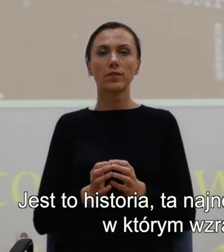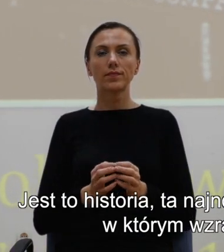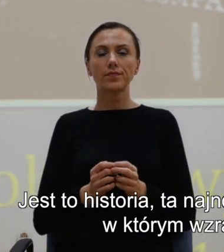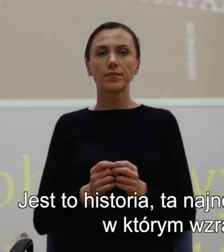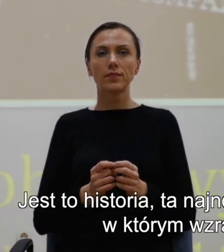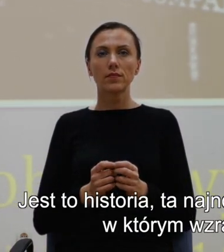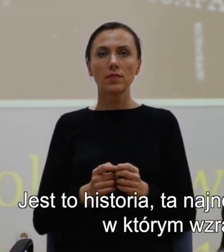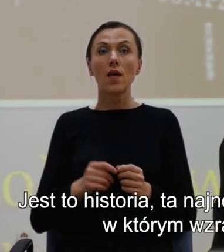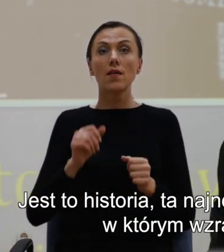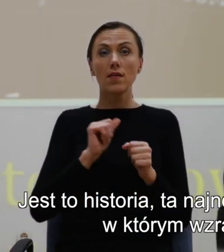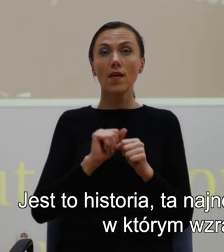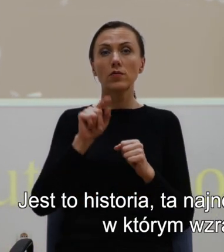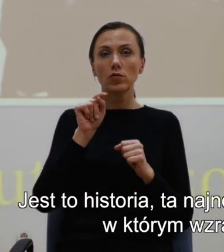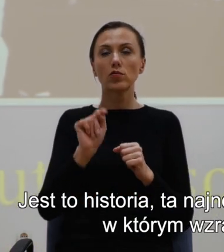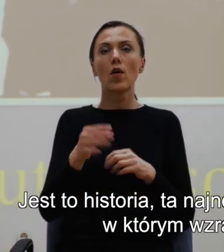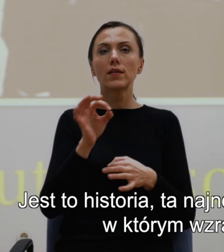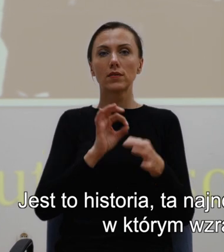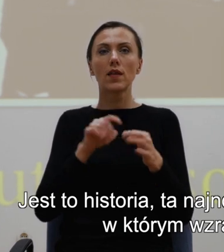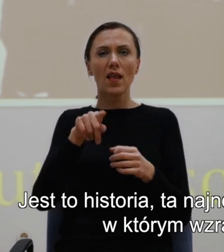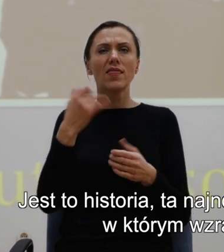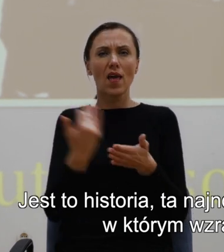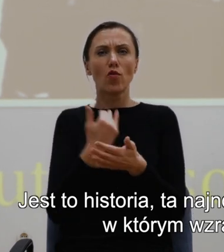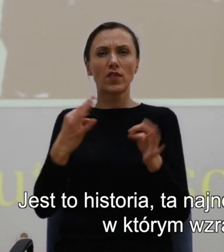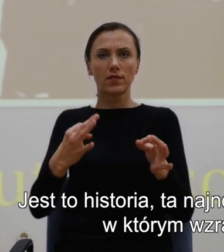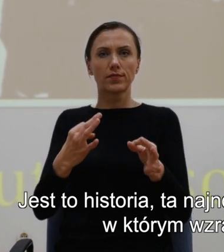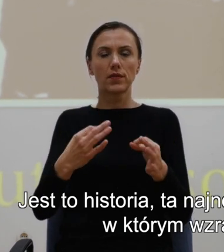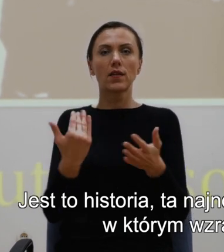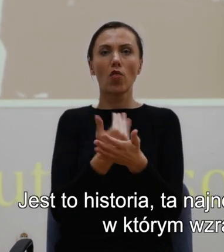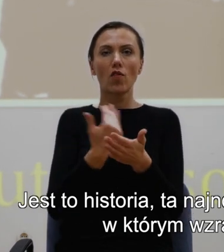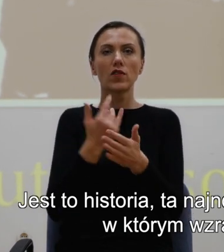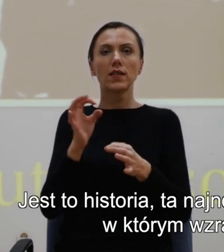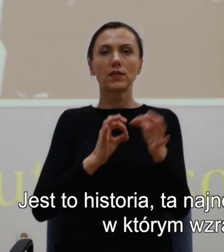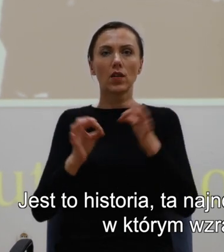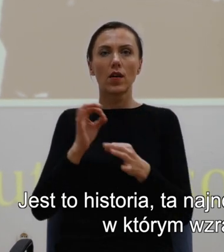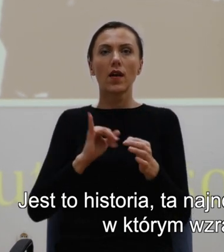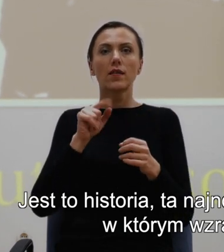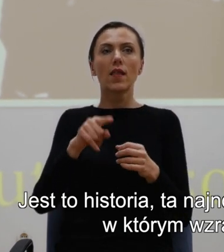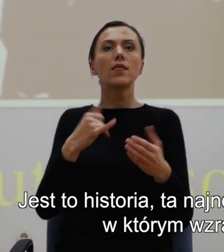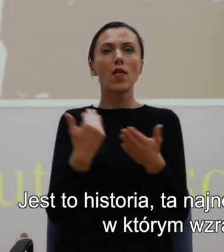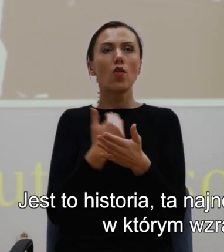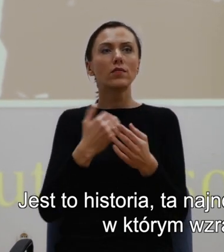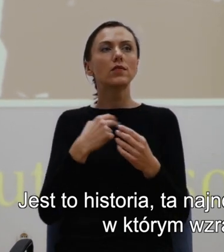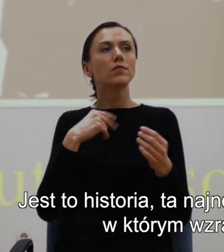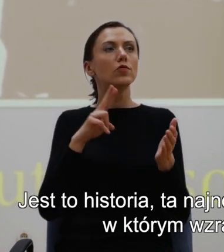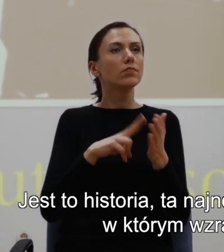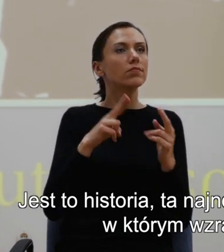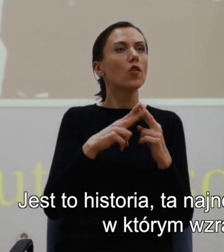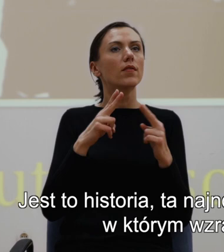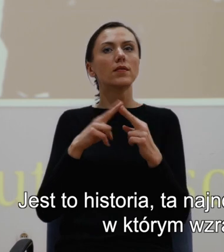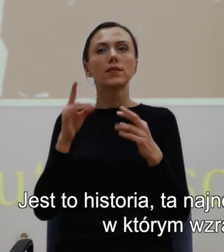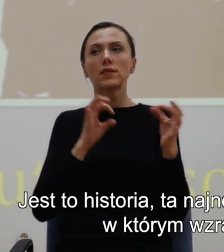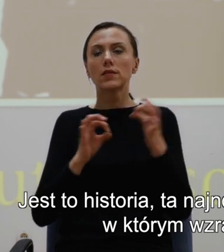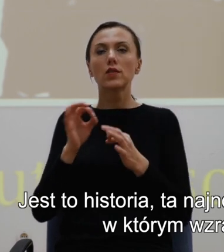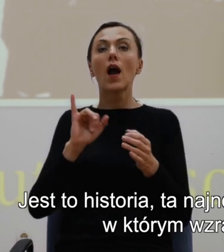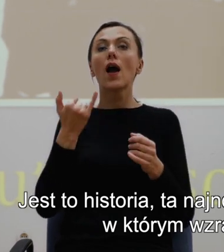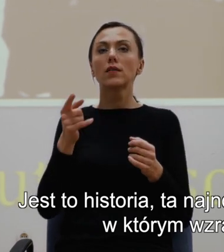Jest to historia, ta najnowsza historia, w której i ten najnowszy kontekst historyczny, w którym wzrastali pisarze,